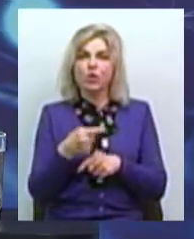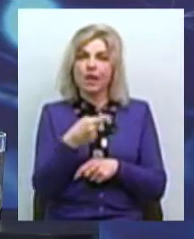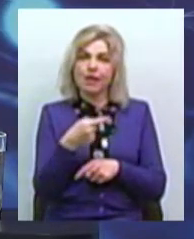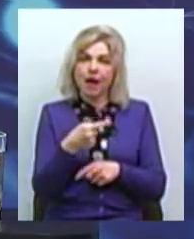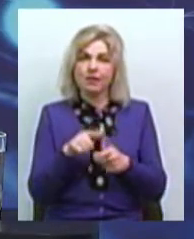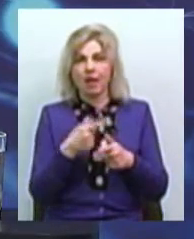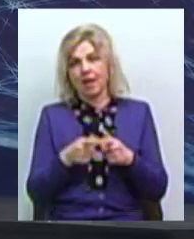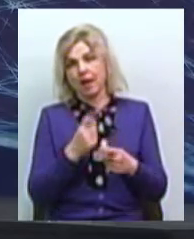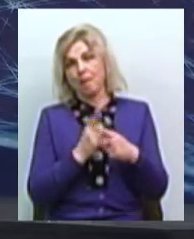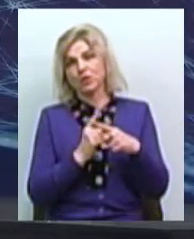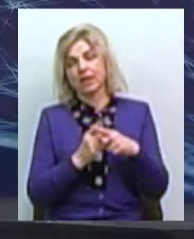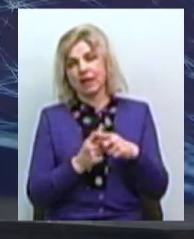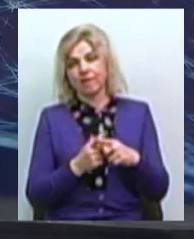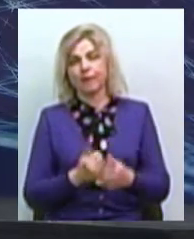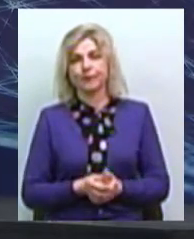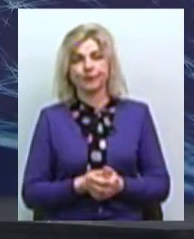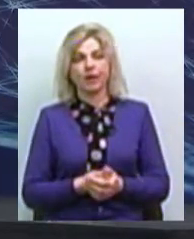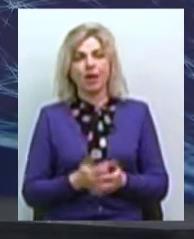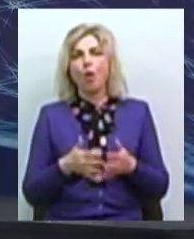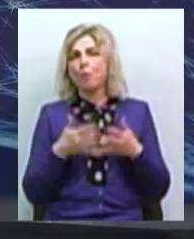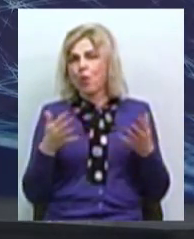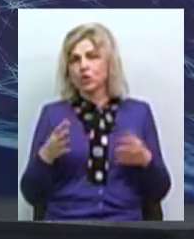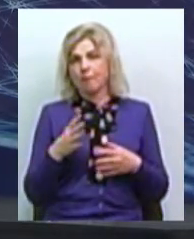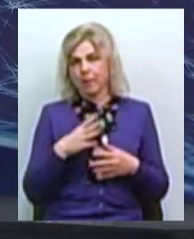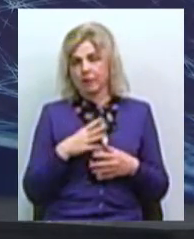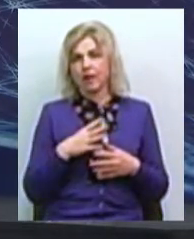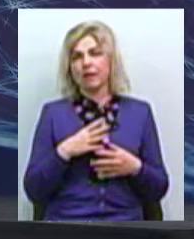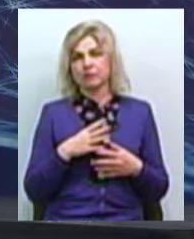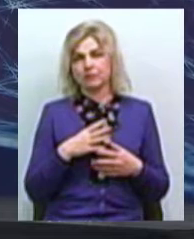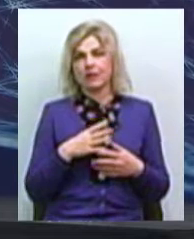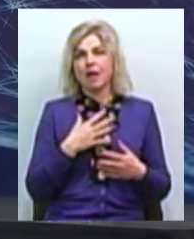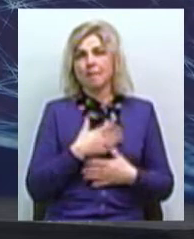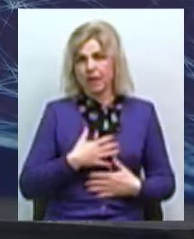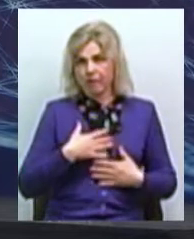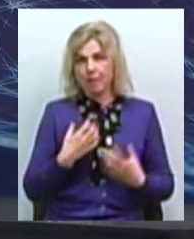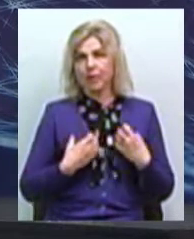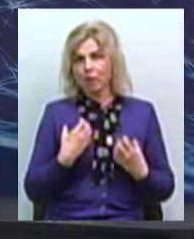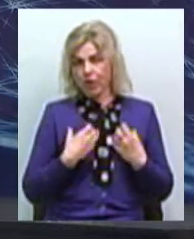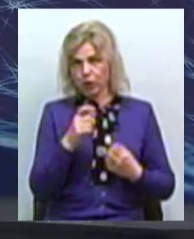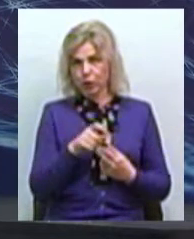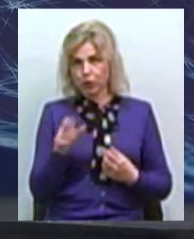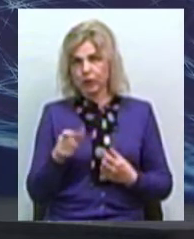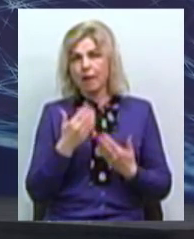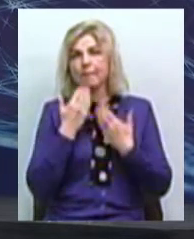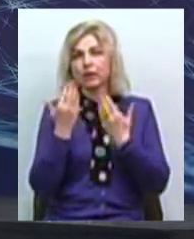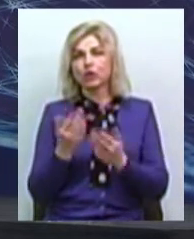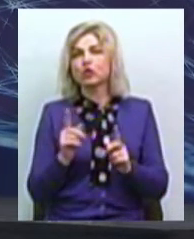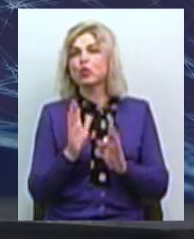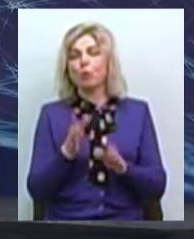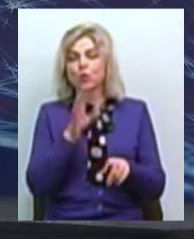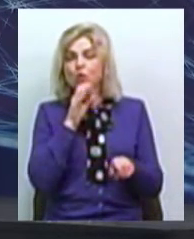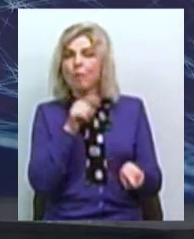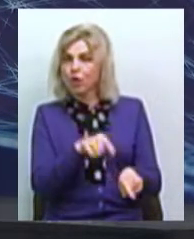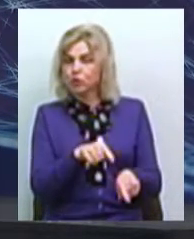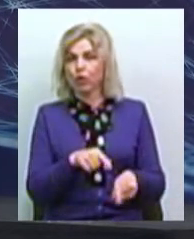позитива? Однозначно була велика кількість переймань. Люди хвилювалися, вони питали, що буде собачкою.